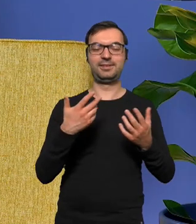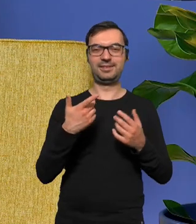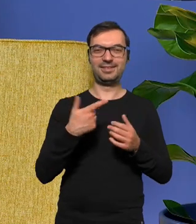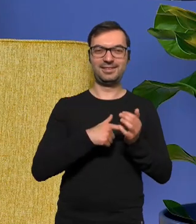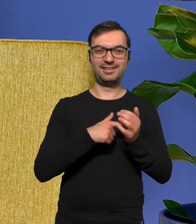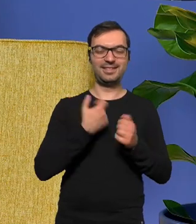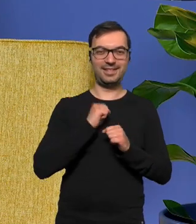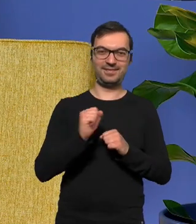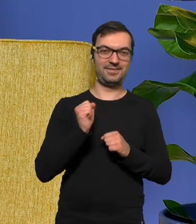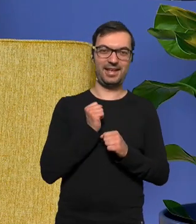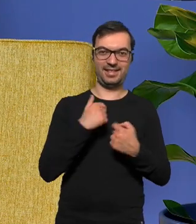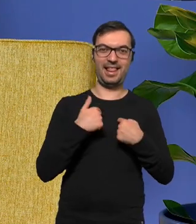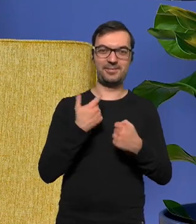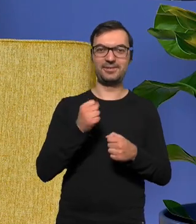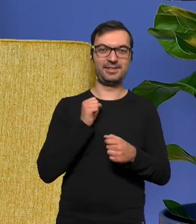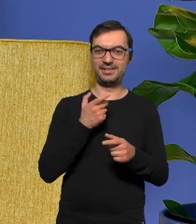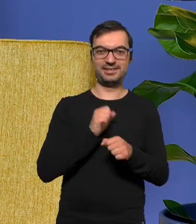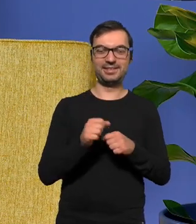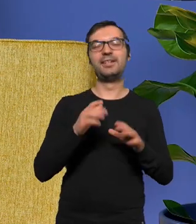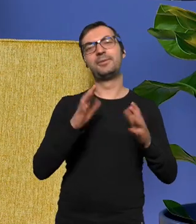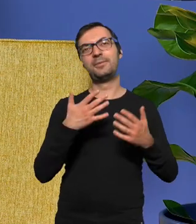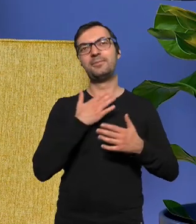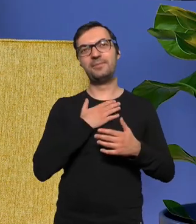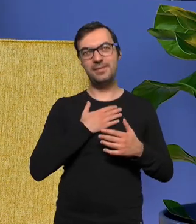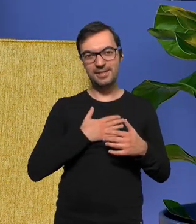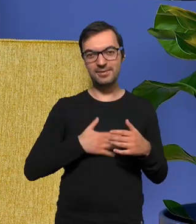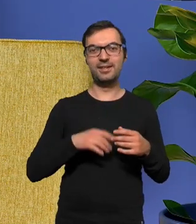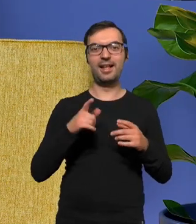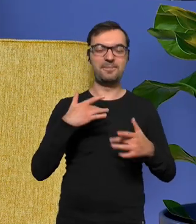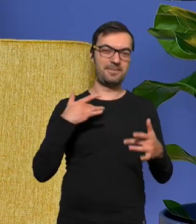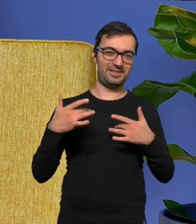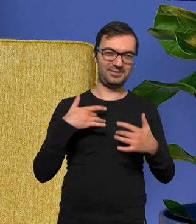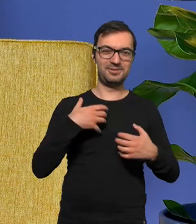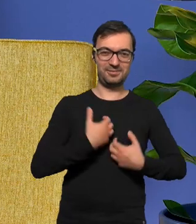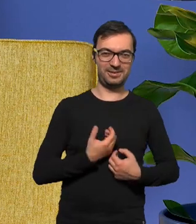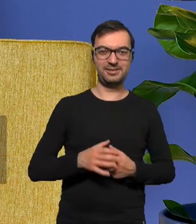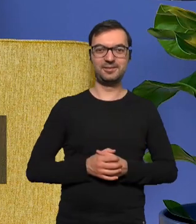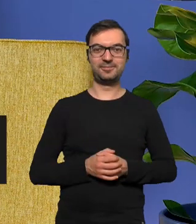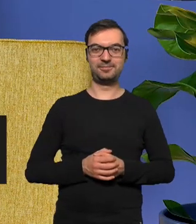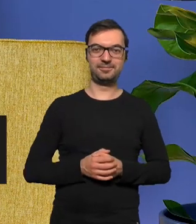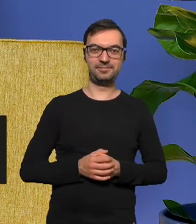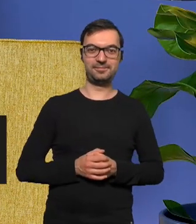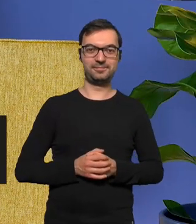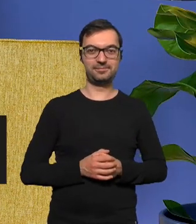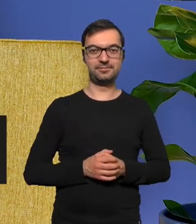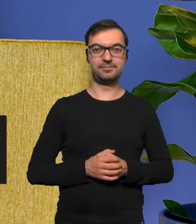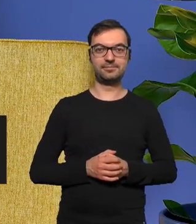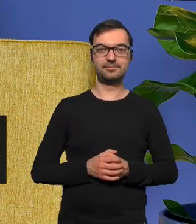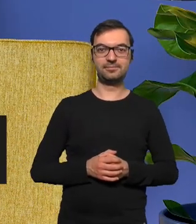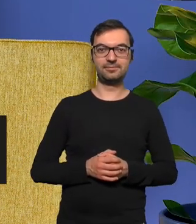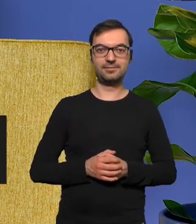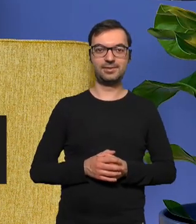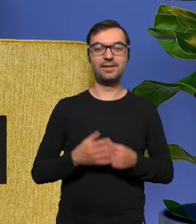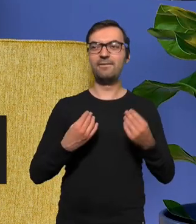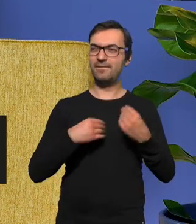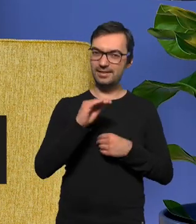nie jest takim przyjemnym dla mnie to znaczy przyjemnym ale męczącym czymś więcej więcej